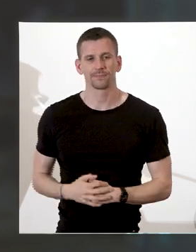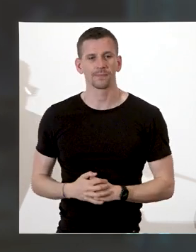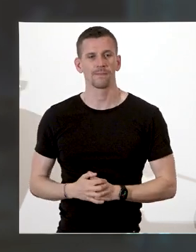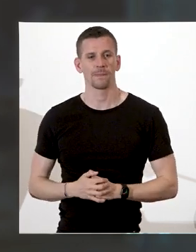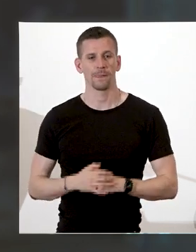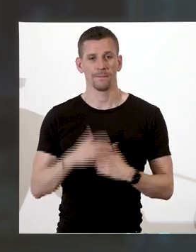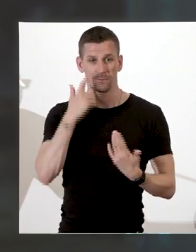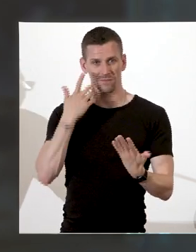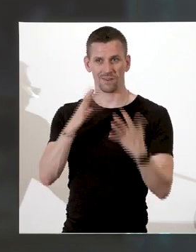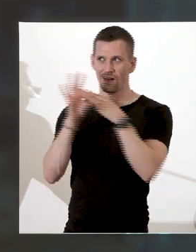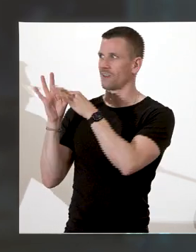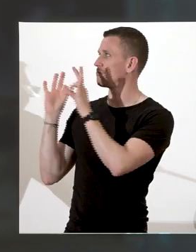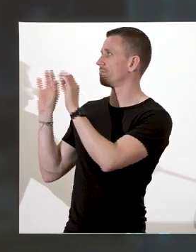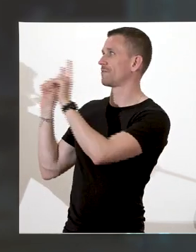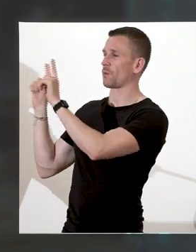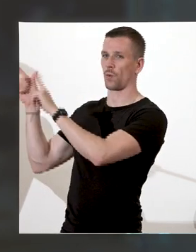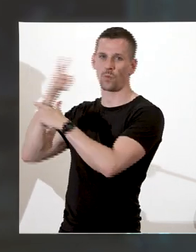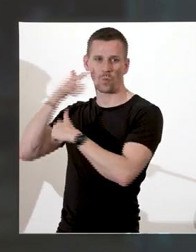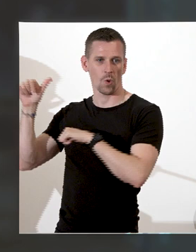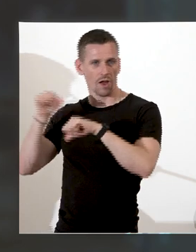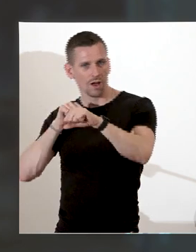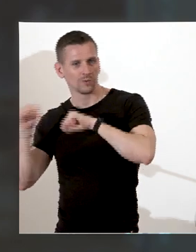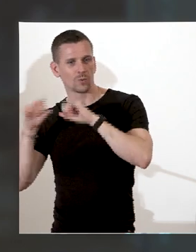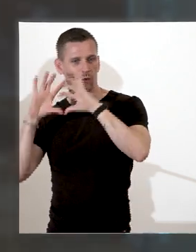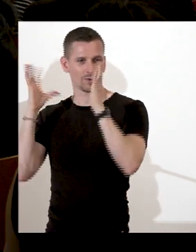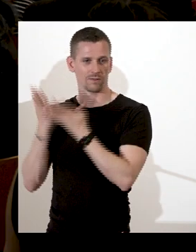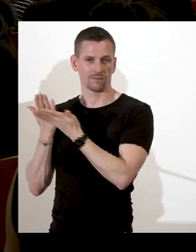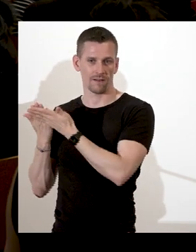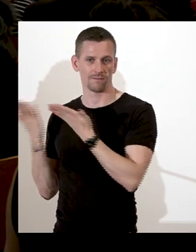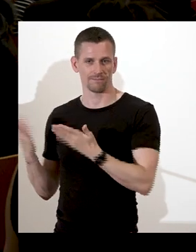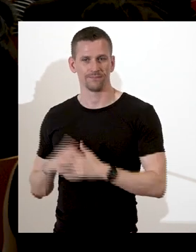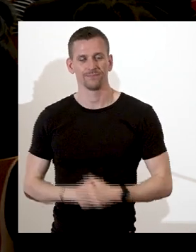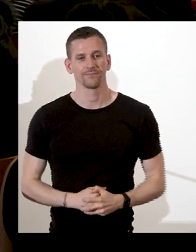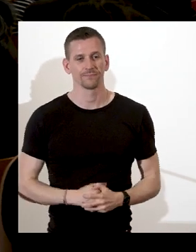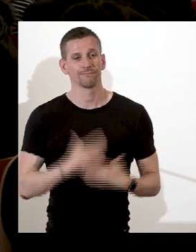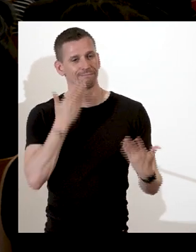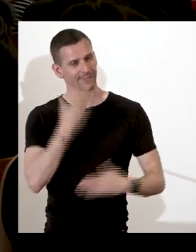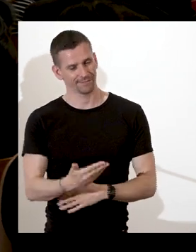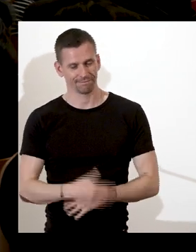constituent l'exemple le plus éclatant. Je vous remercie. Applaudissements